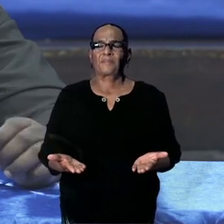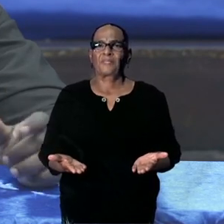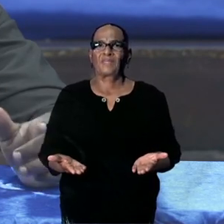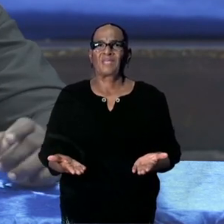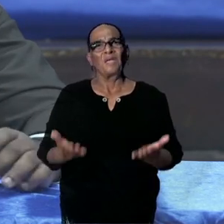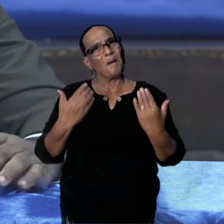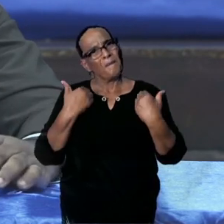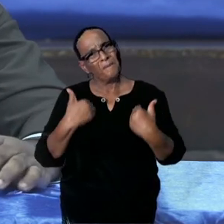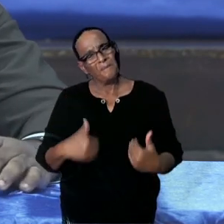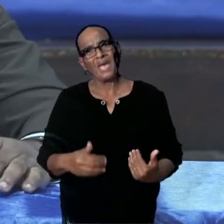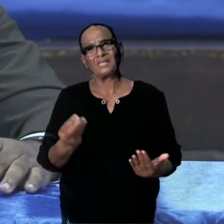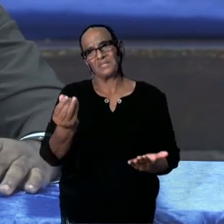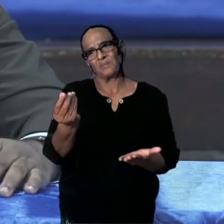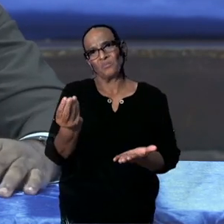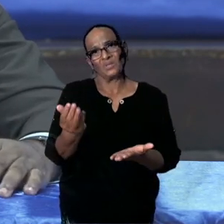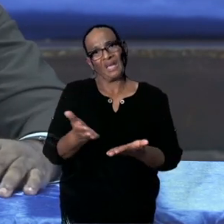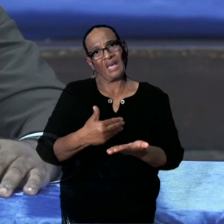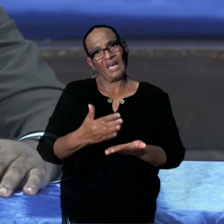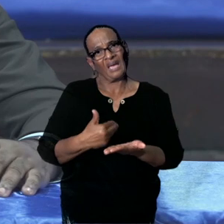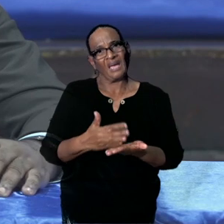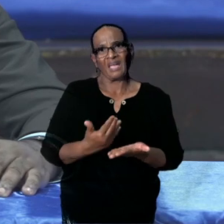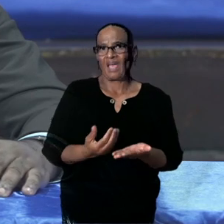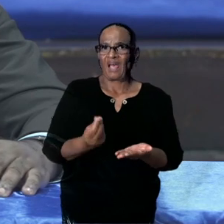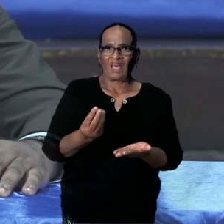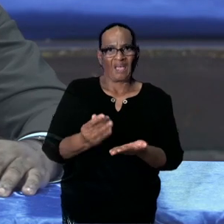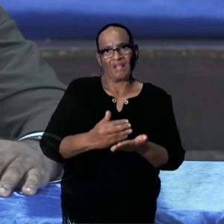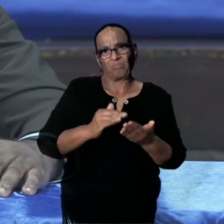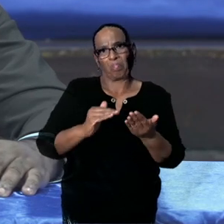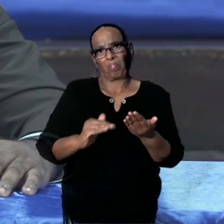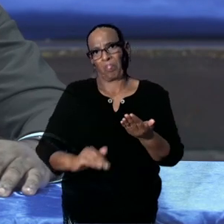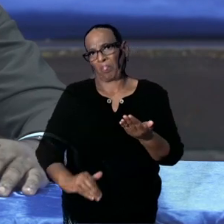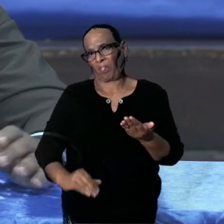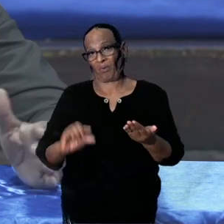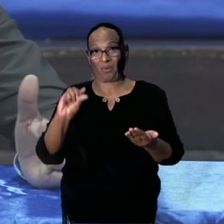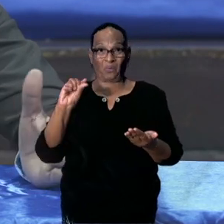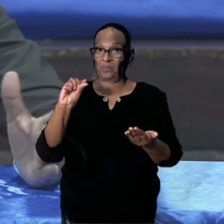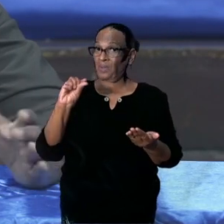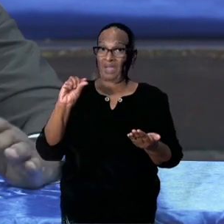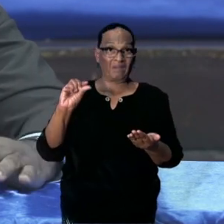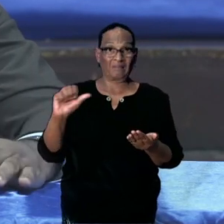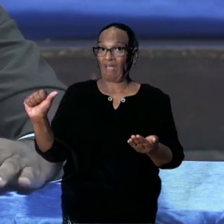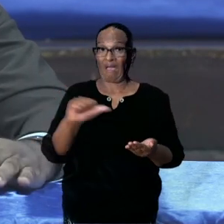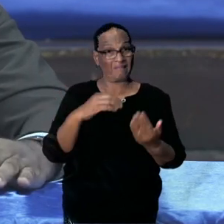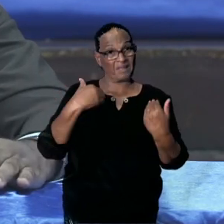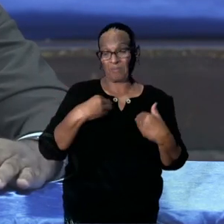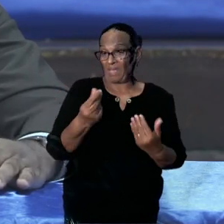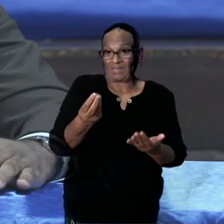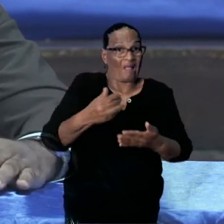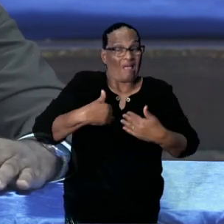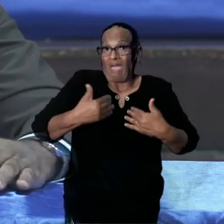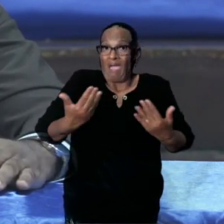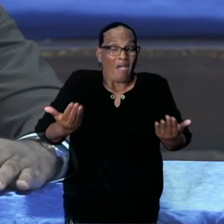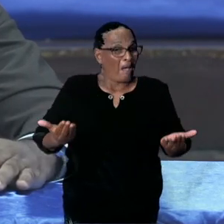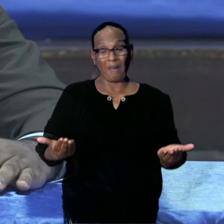inkomens zijn teruggevallen. Anderen hebben helemaal geen inkomens.